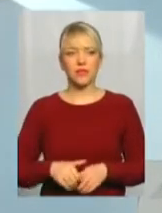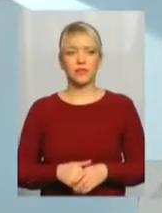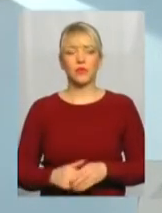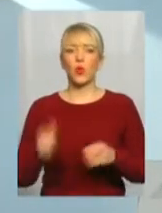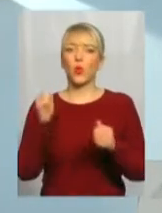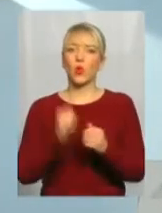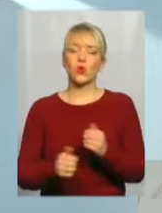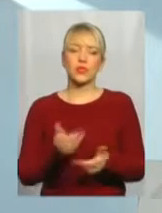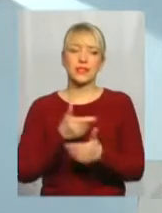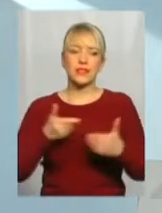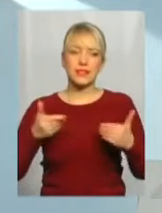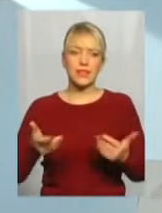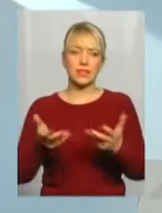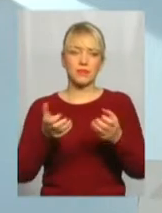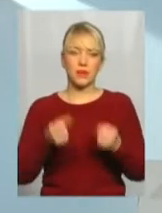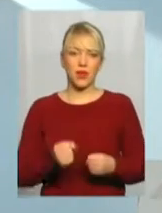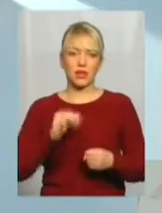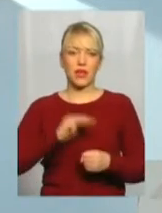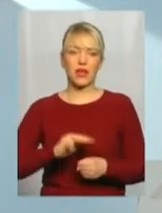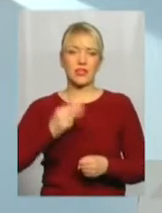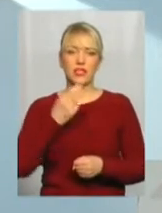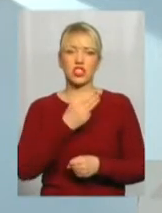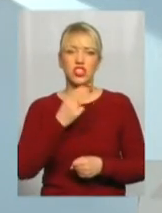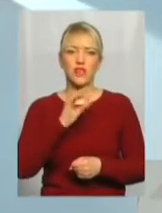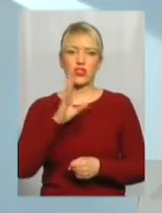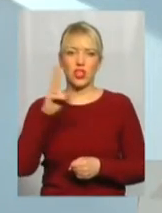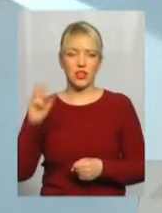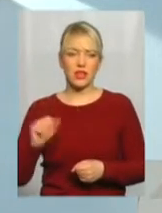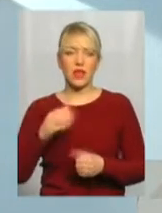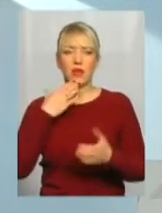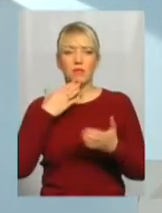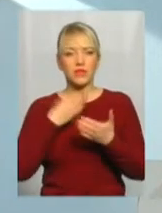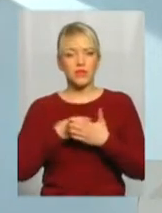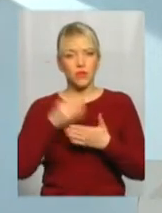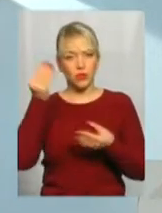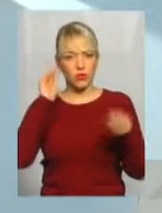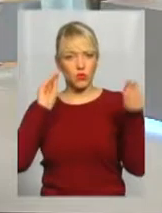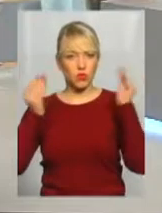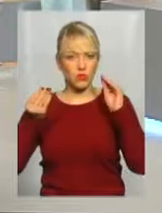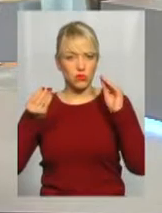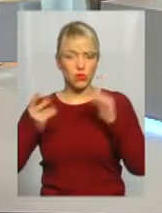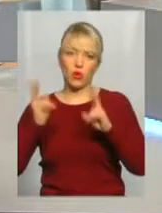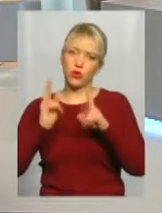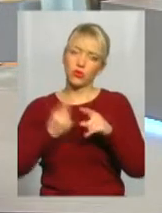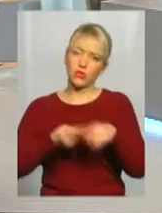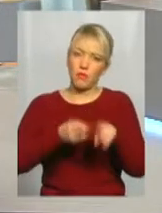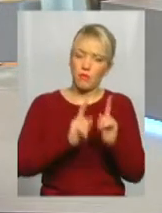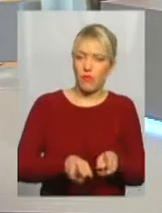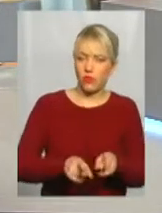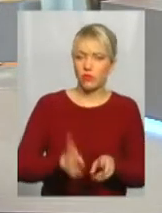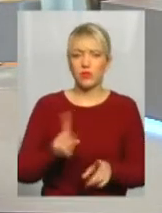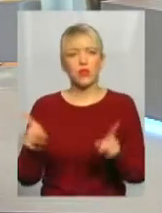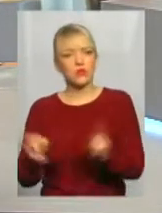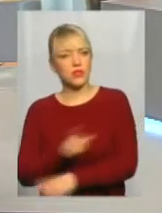кожен з нас приймає Тараса Шевченка під своїм кутом зору. Хтось цим погоджується, хтось не